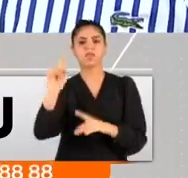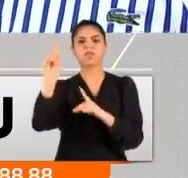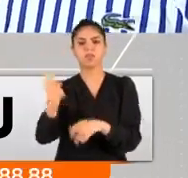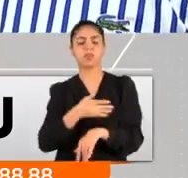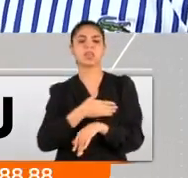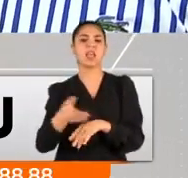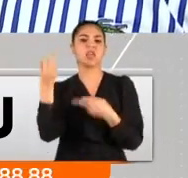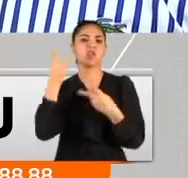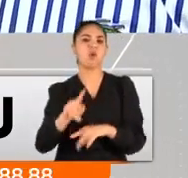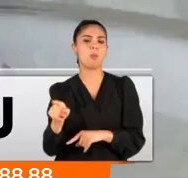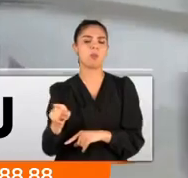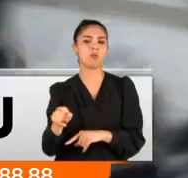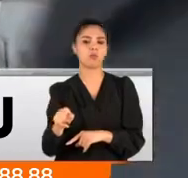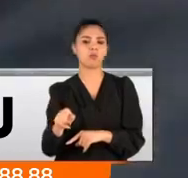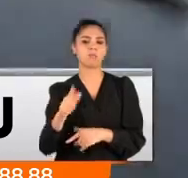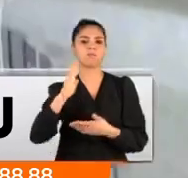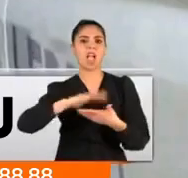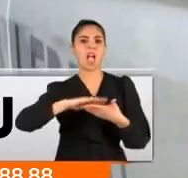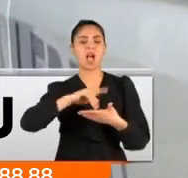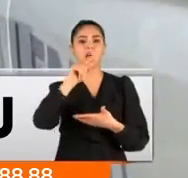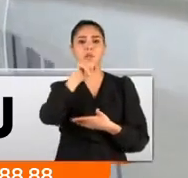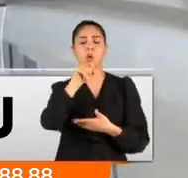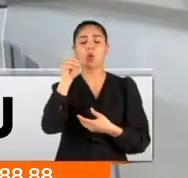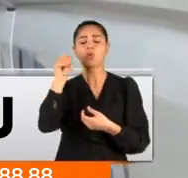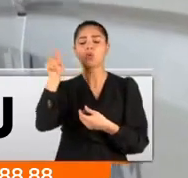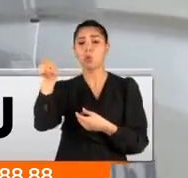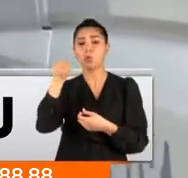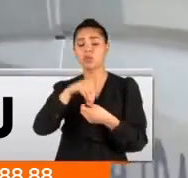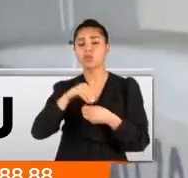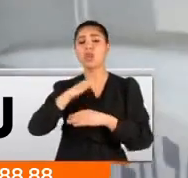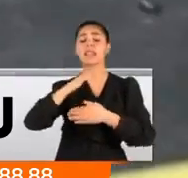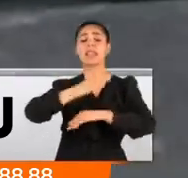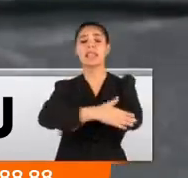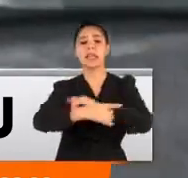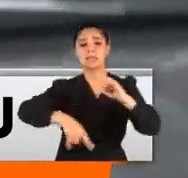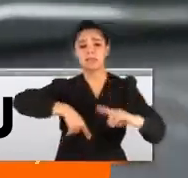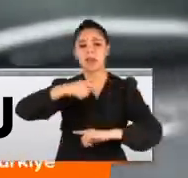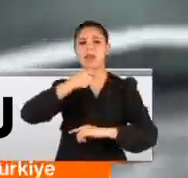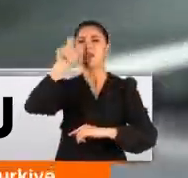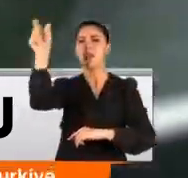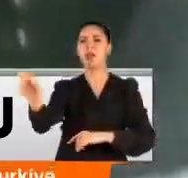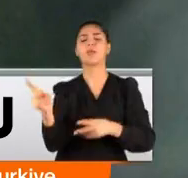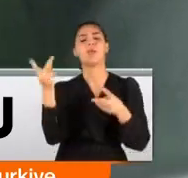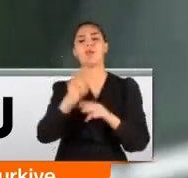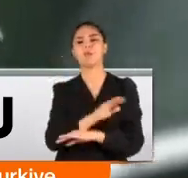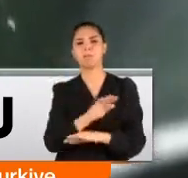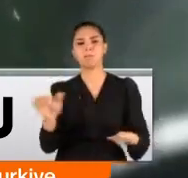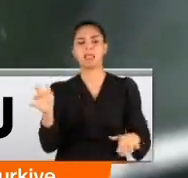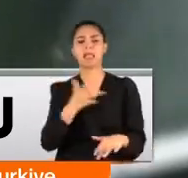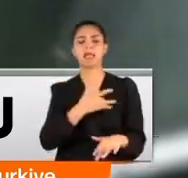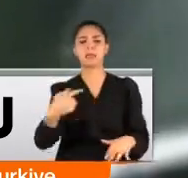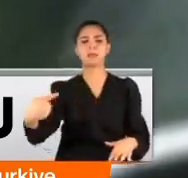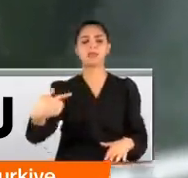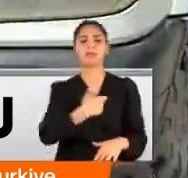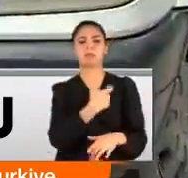geçmişti. Ölmüştü. Arkadaşı onun için hemen yardım çağırdı. Ama Arıgüç aracının içinde can vermişti. Kalbinden